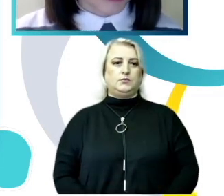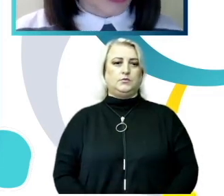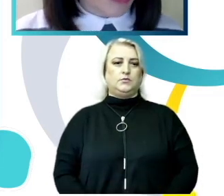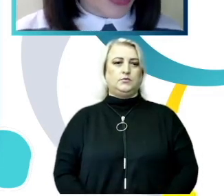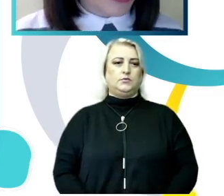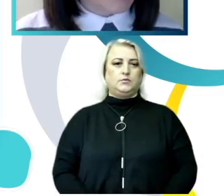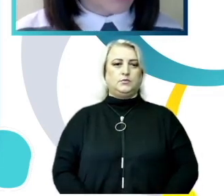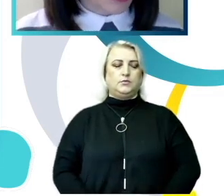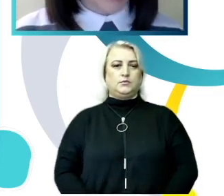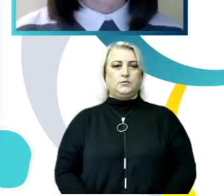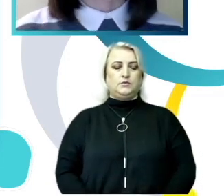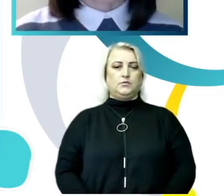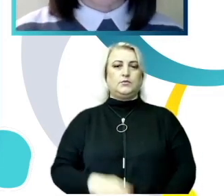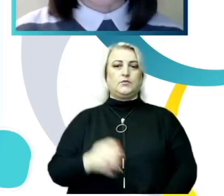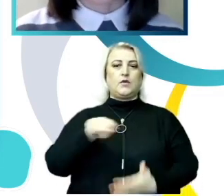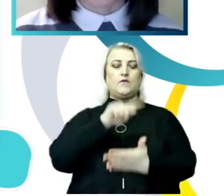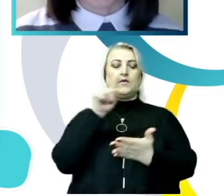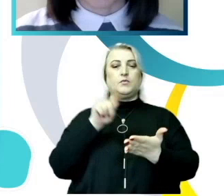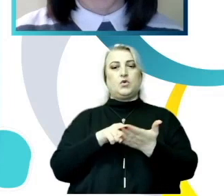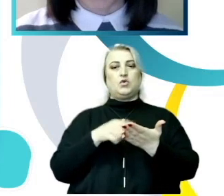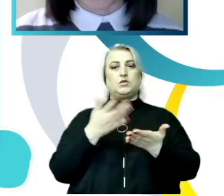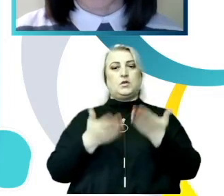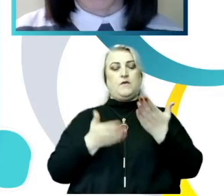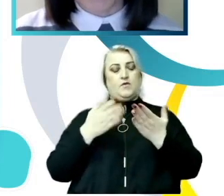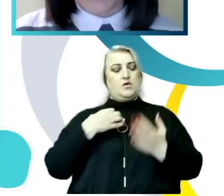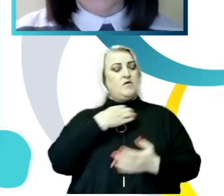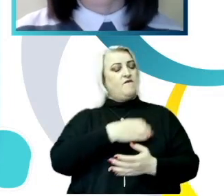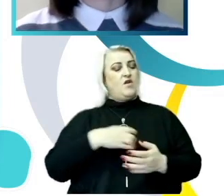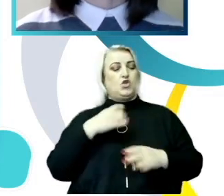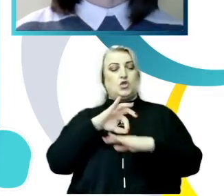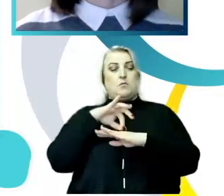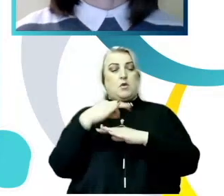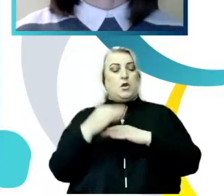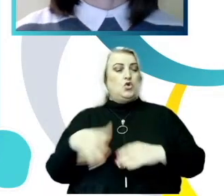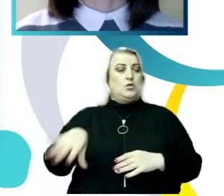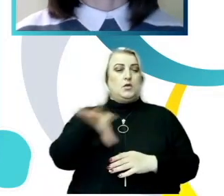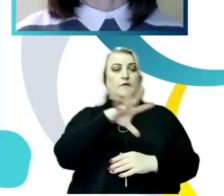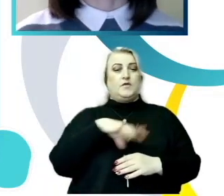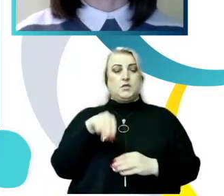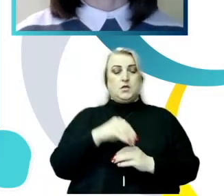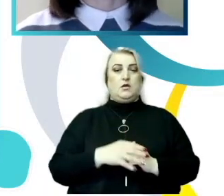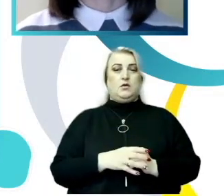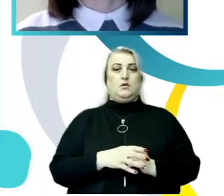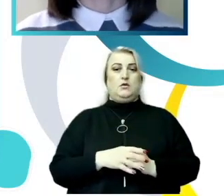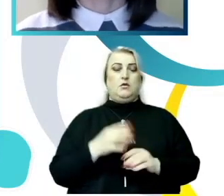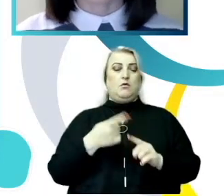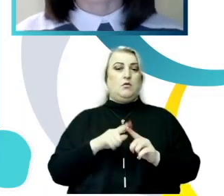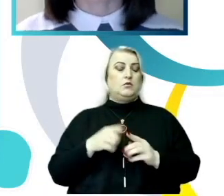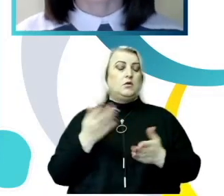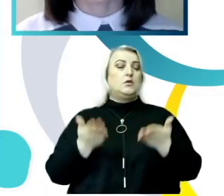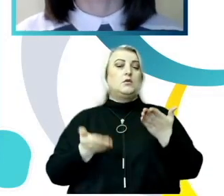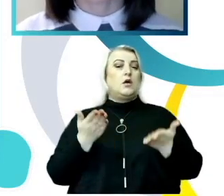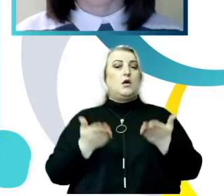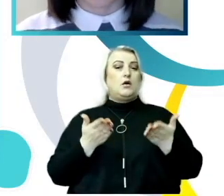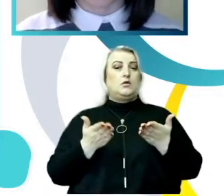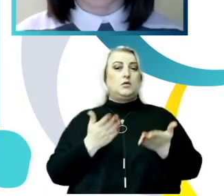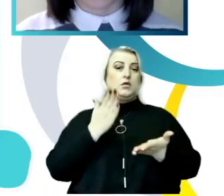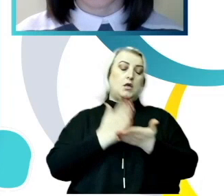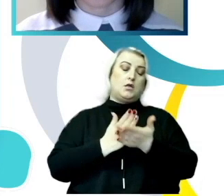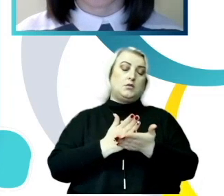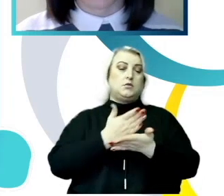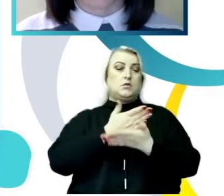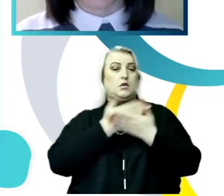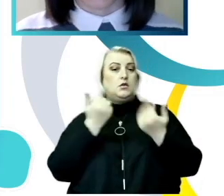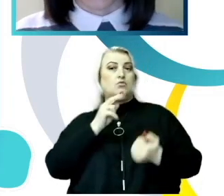O întrebare probabil crucială și dureroasă pentru toți este dacă sunt raportate sau nu